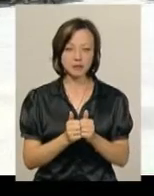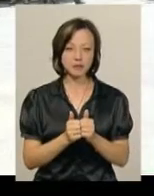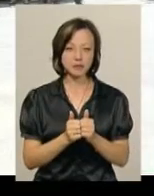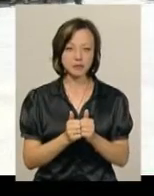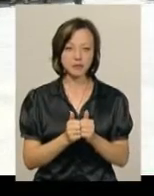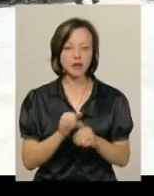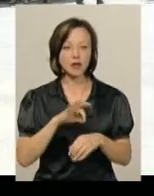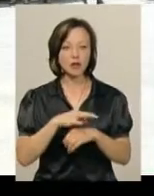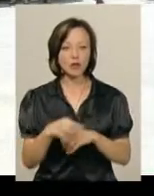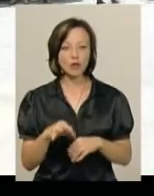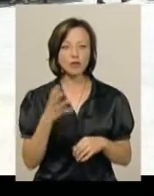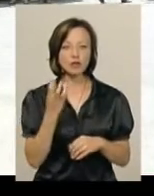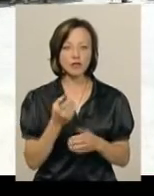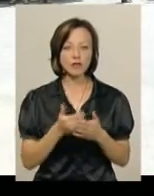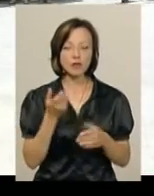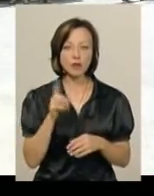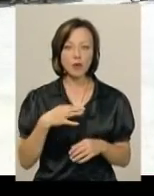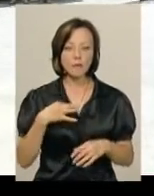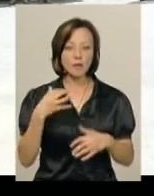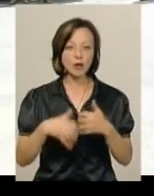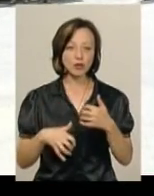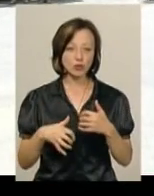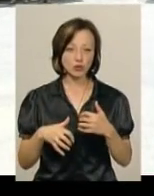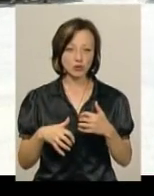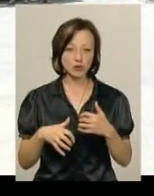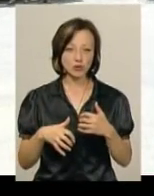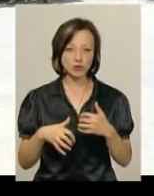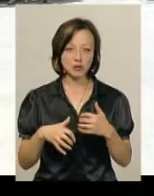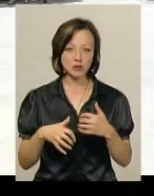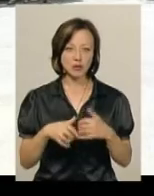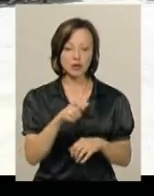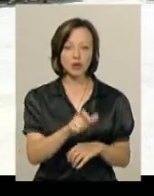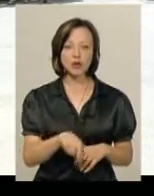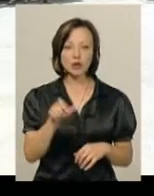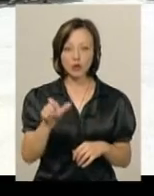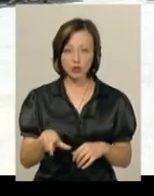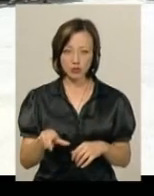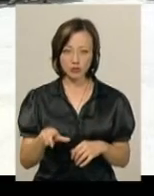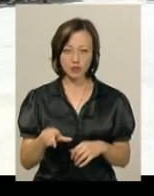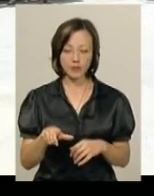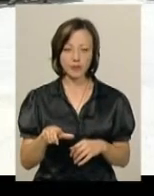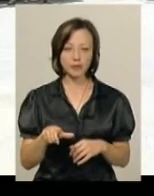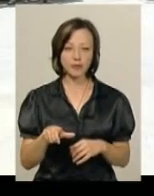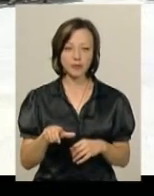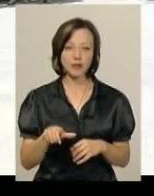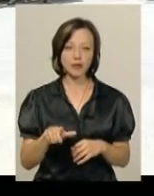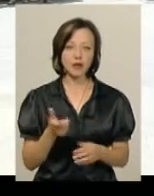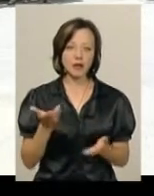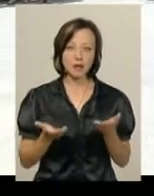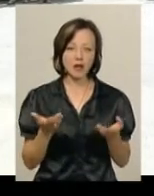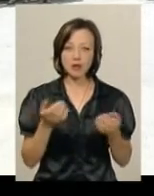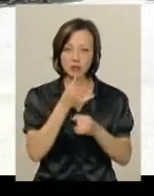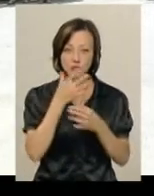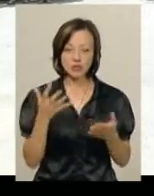І боляче ще від того, що байдужість люди. Хіба не можна